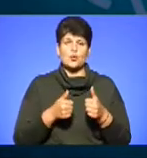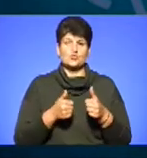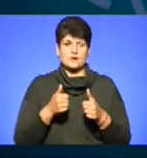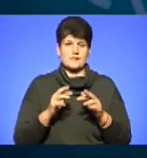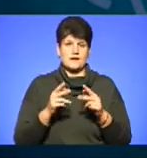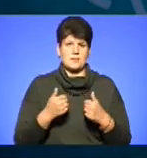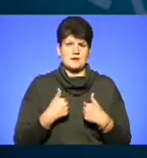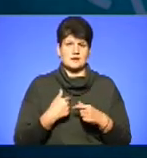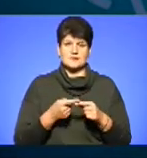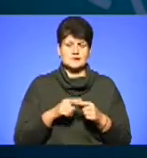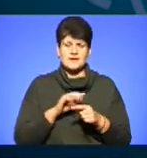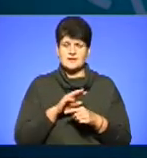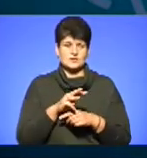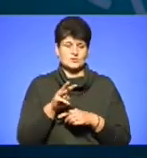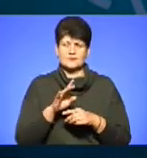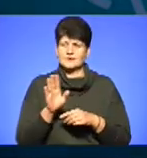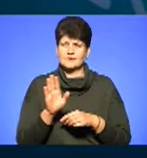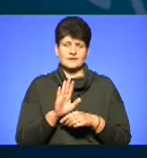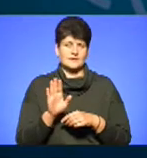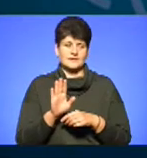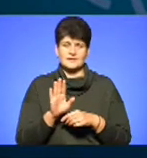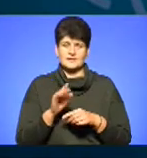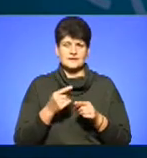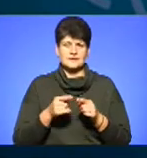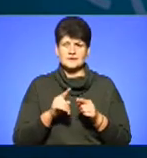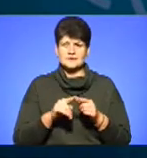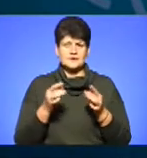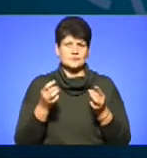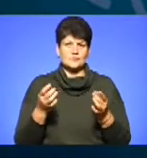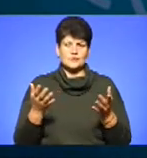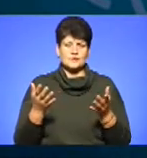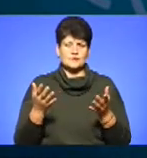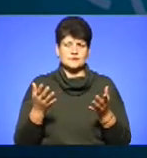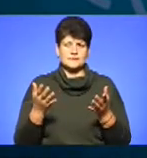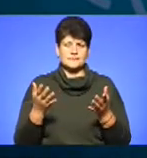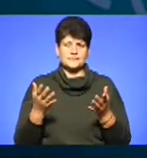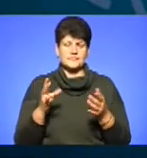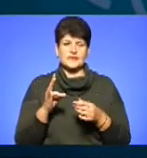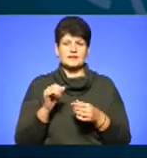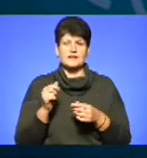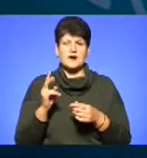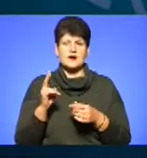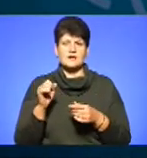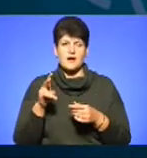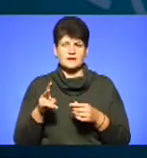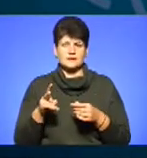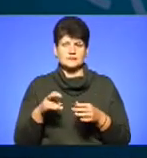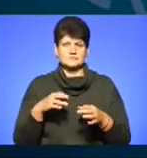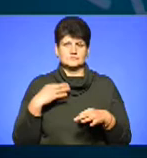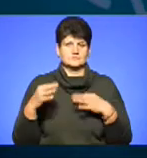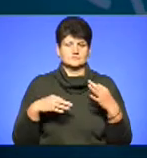не через розпилення? Ні, це просто йде накал страстян, як кажуть русські,